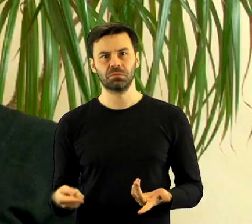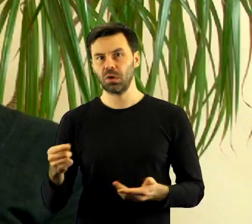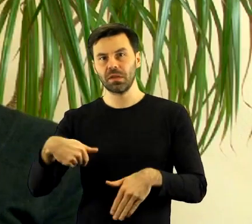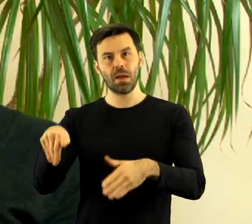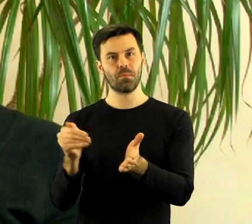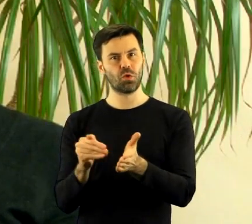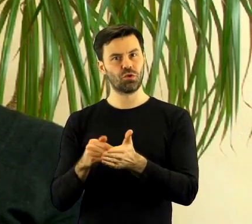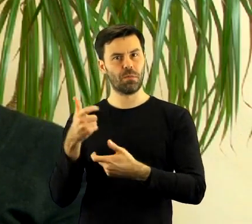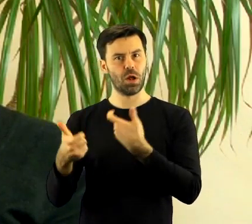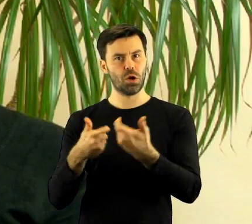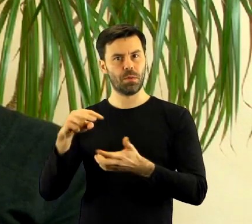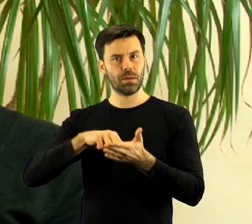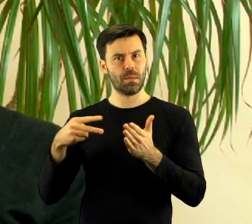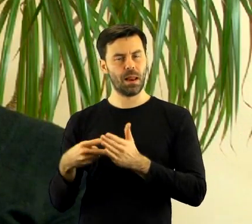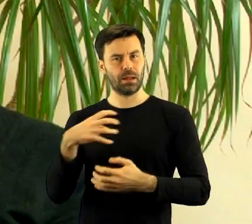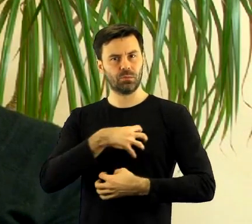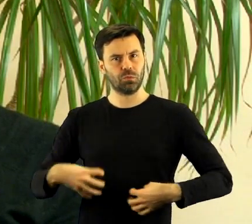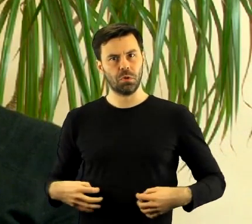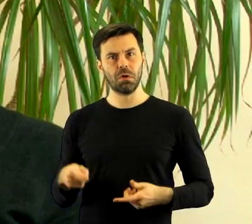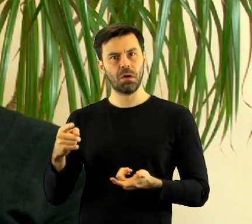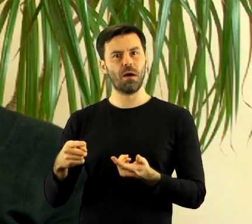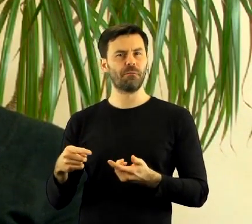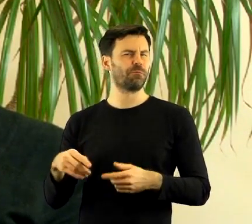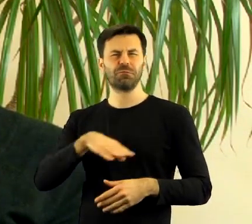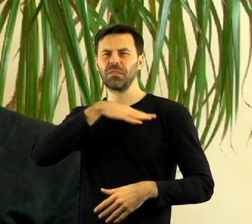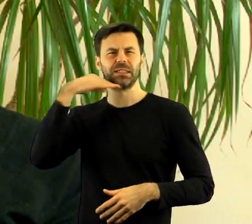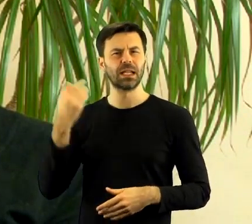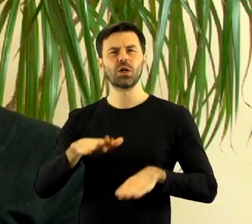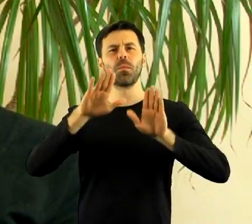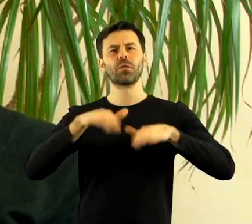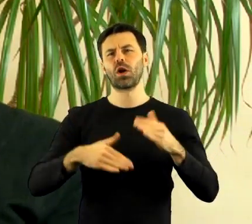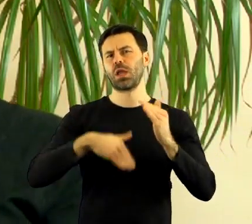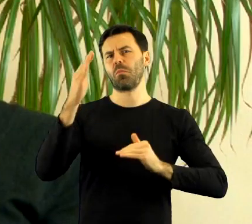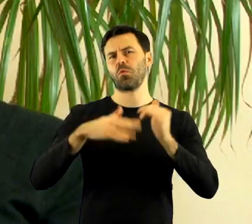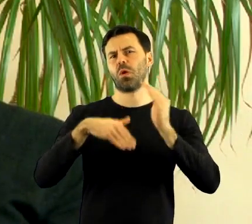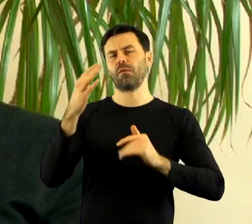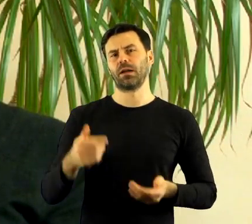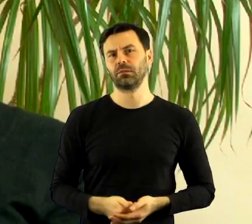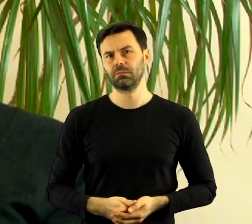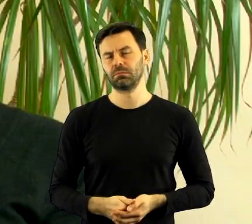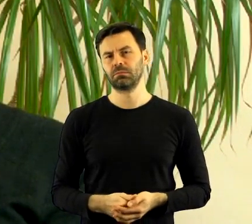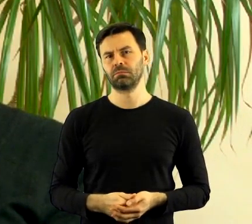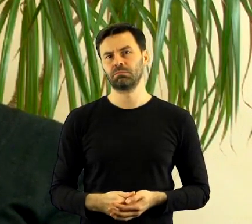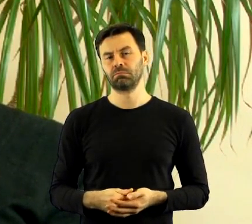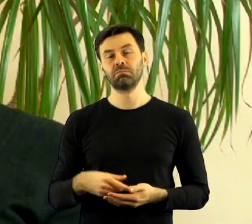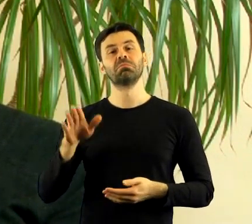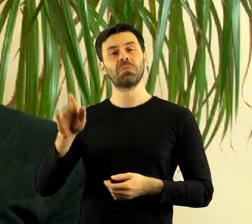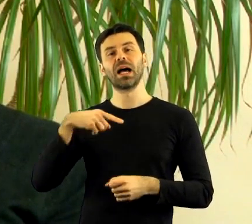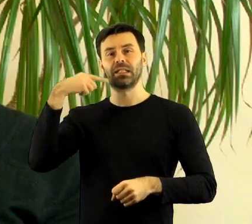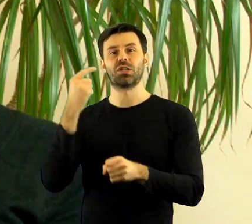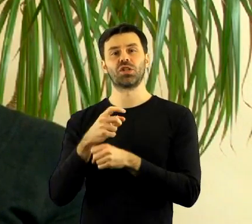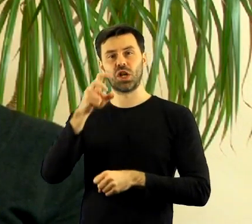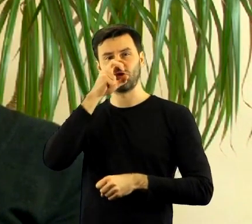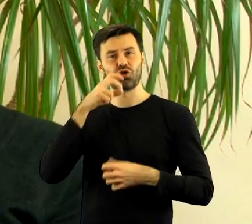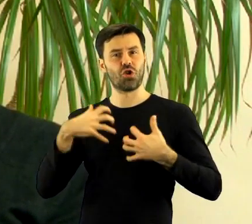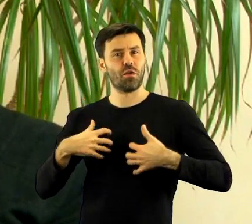niezbędne do budowania tej instalacji, wystarczyłoby też pozwolenie na budowę i koniec. Mając decyzję środowiskową w ręku, burmistrz